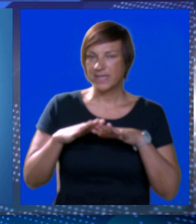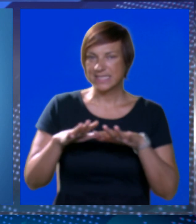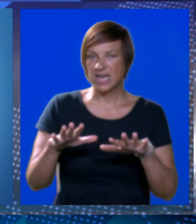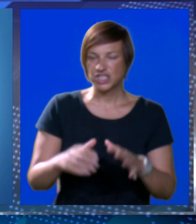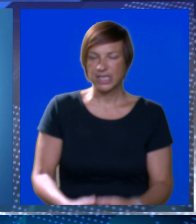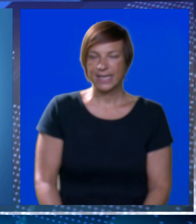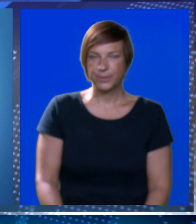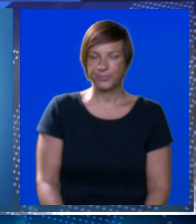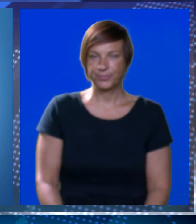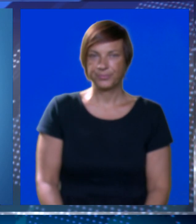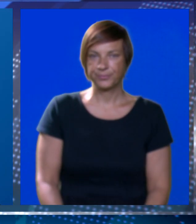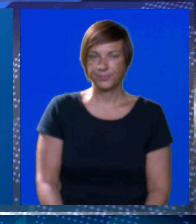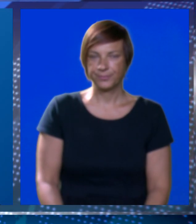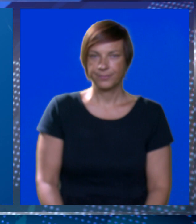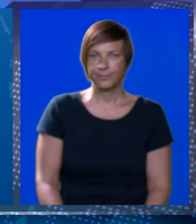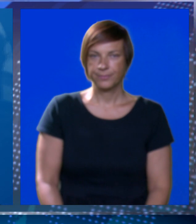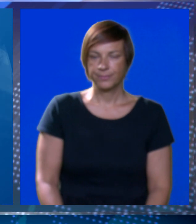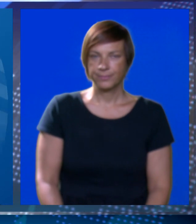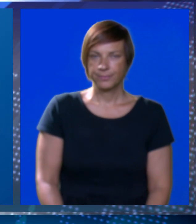od visokog UV indeksa zračenja.